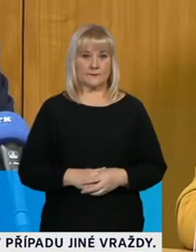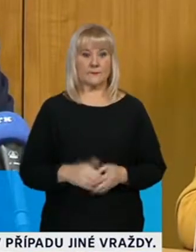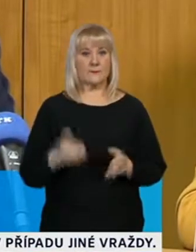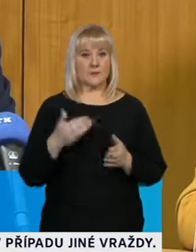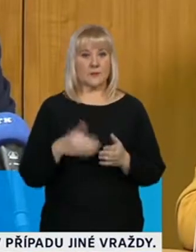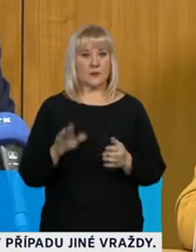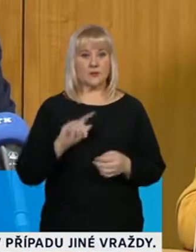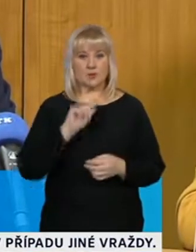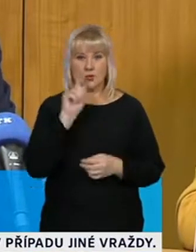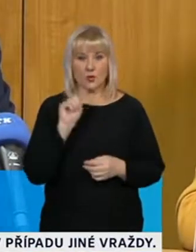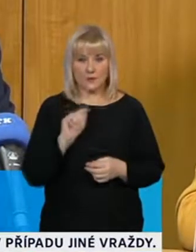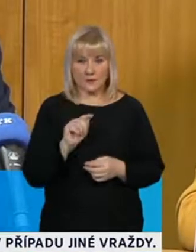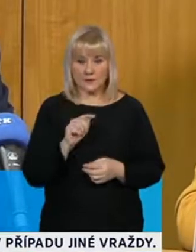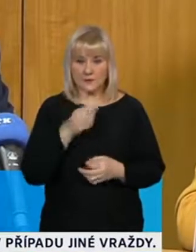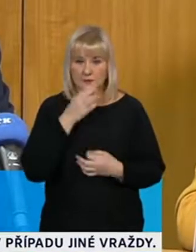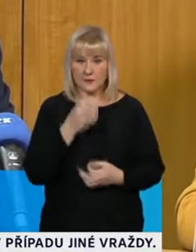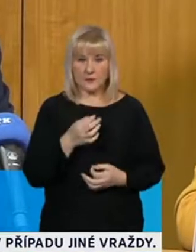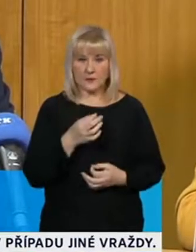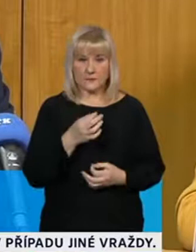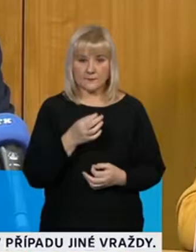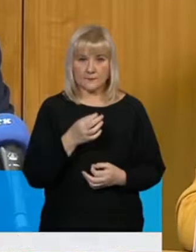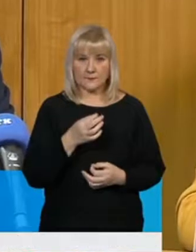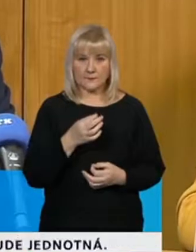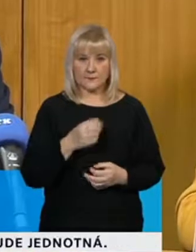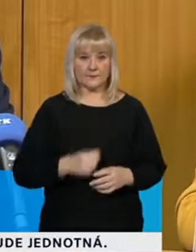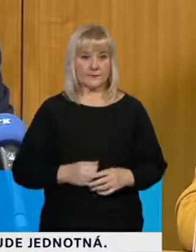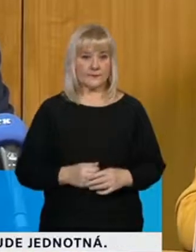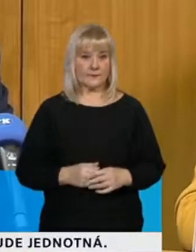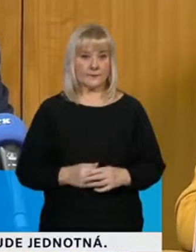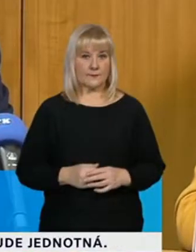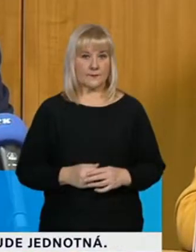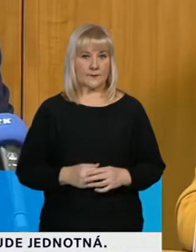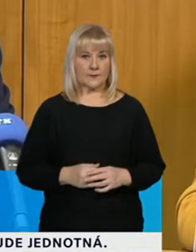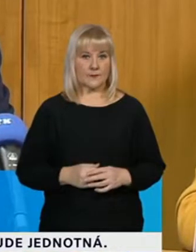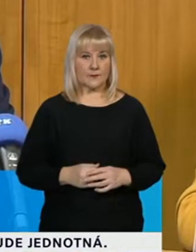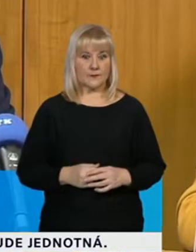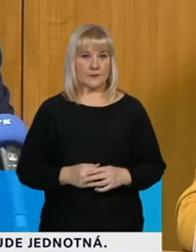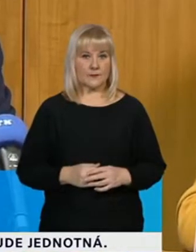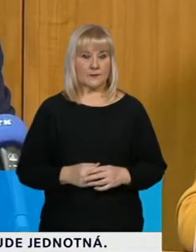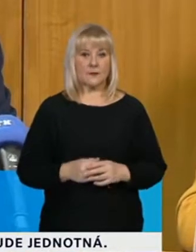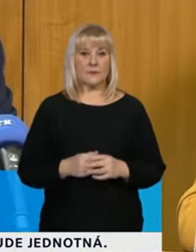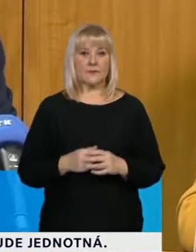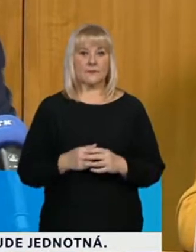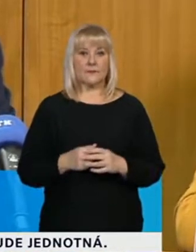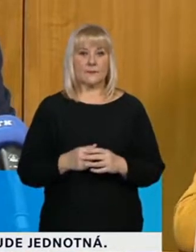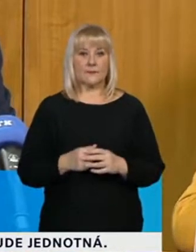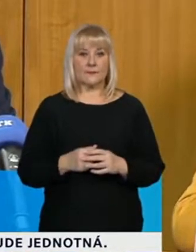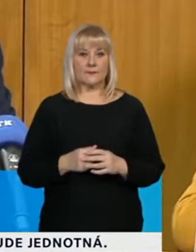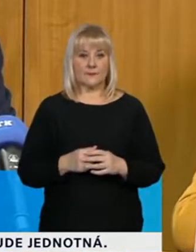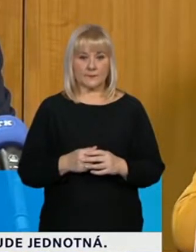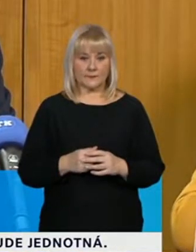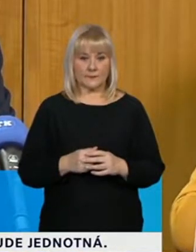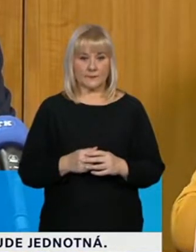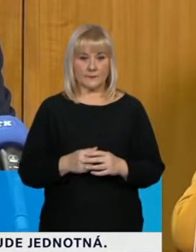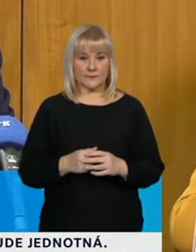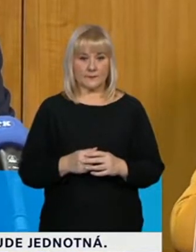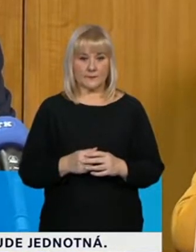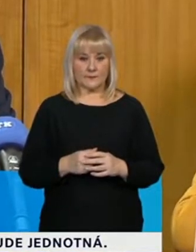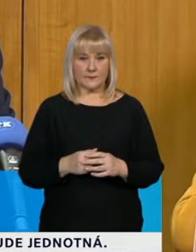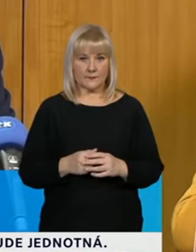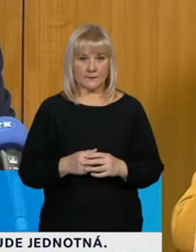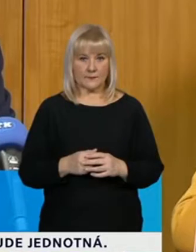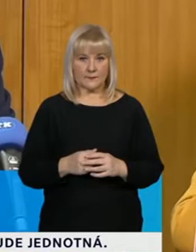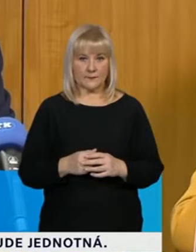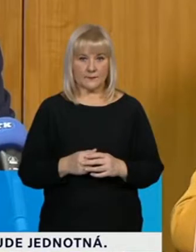další dotaz. Nedějím tam přesně kdo, ale... Jene, paní úsobý den z Morena Čková. Pane ministře, já se budu